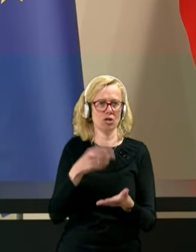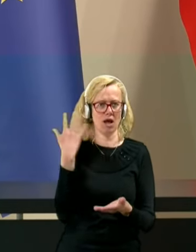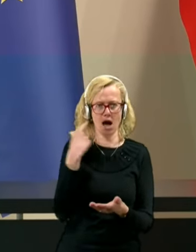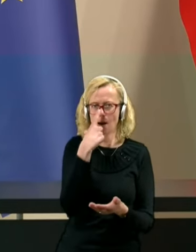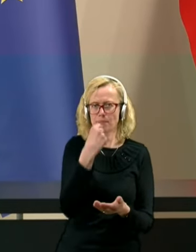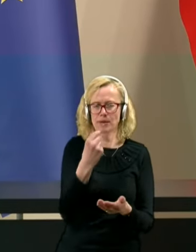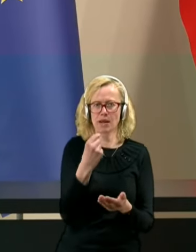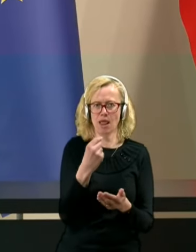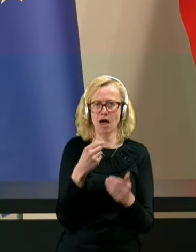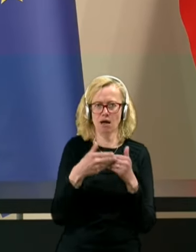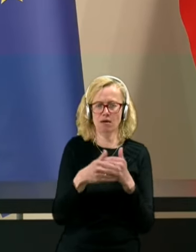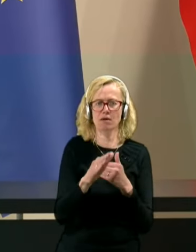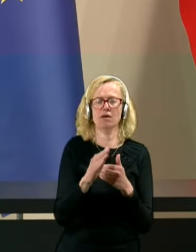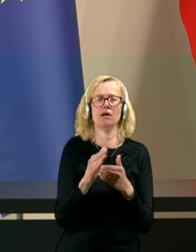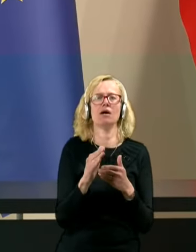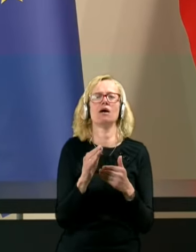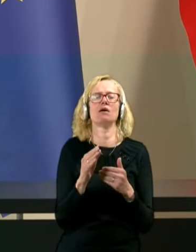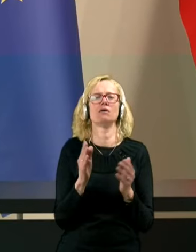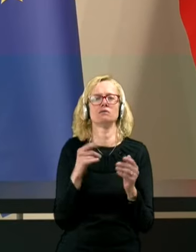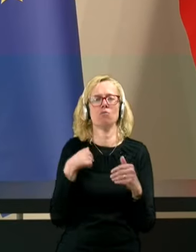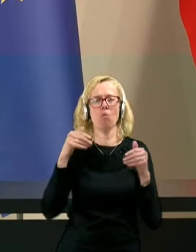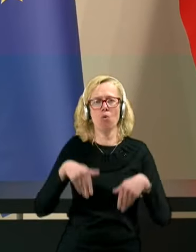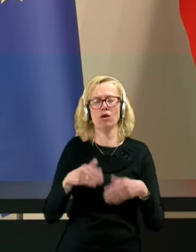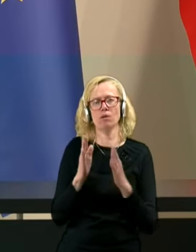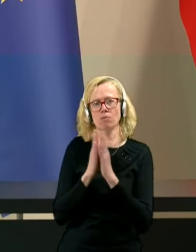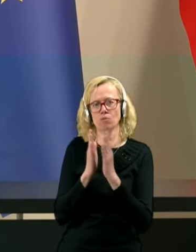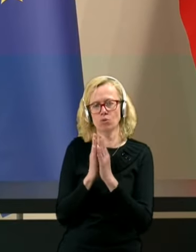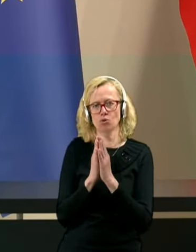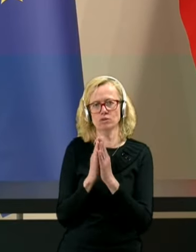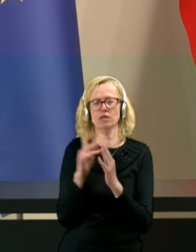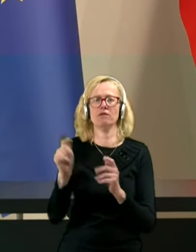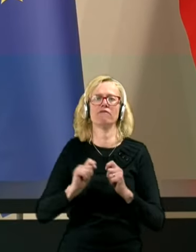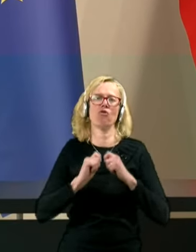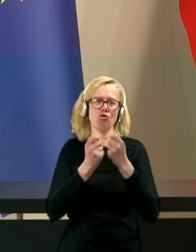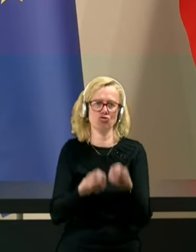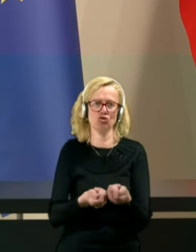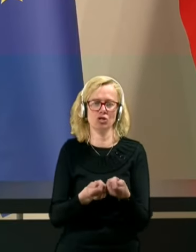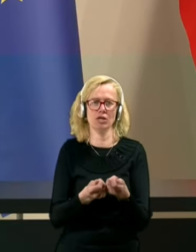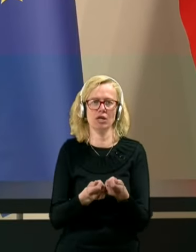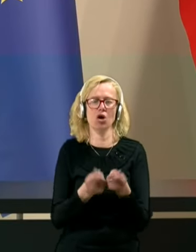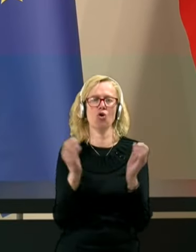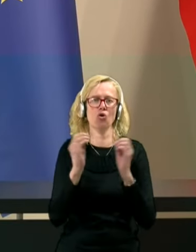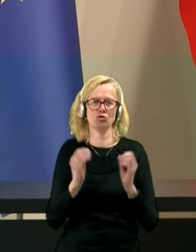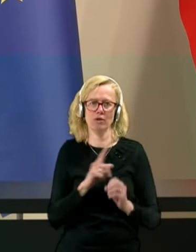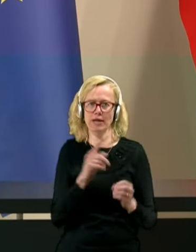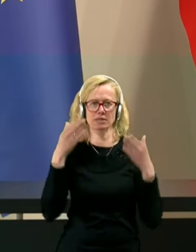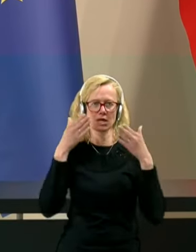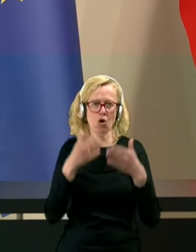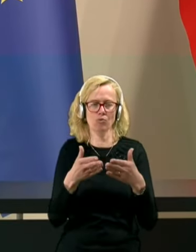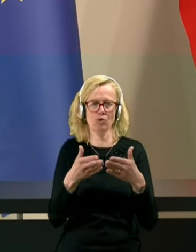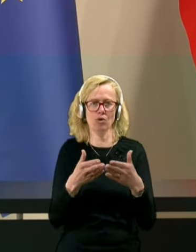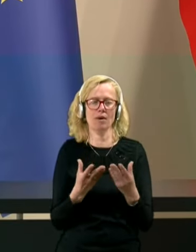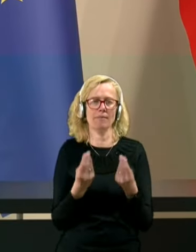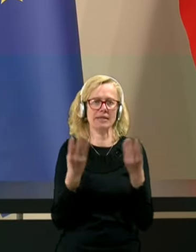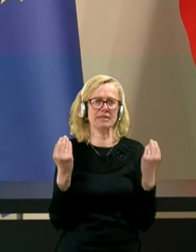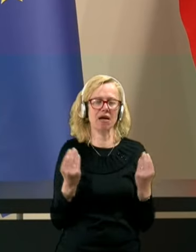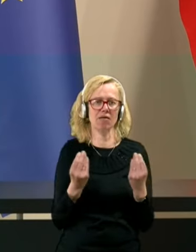je morali praktično prositi, da vloži konstruktivno nezaupnico, že predvsej tragi komnično.